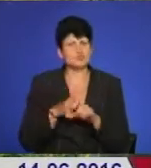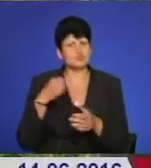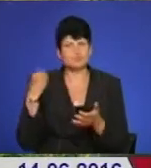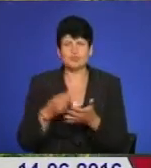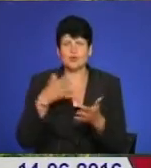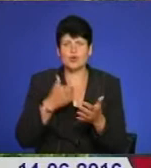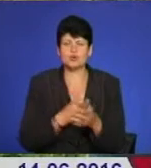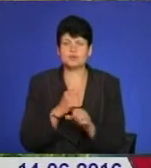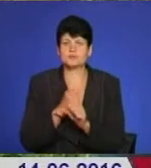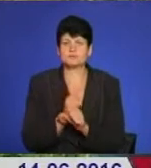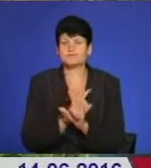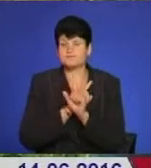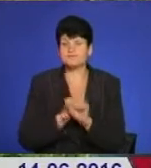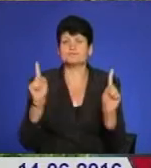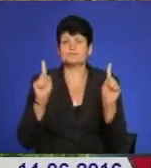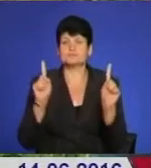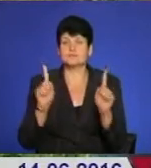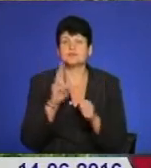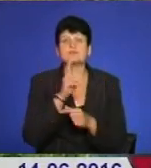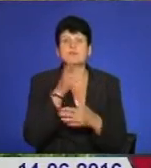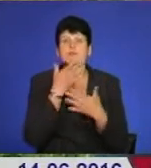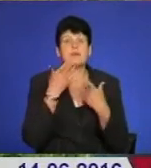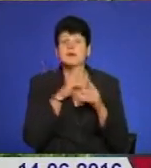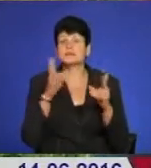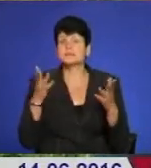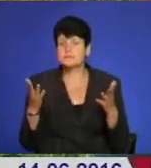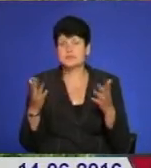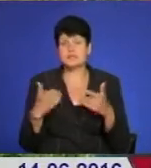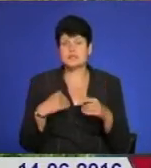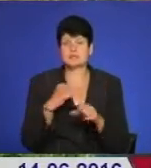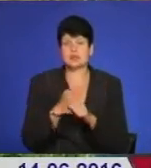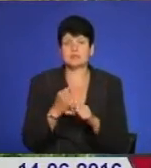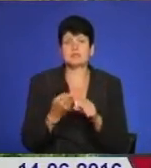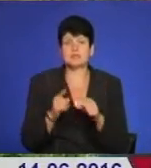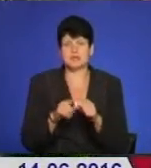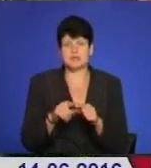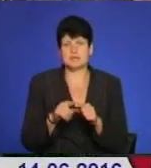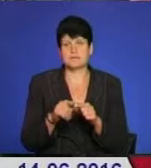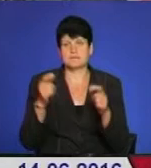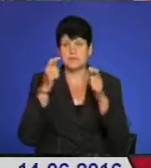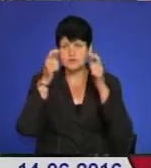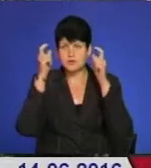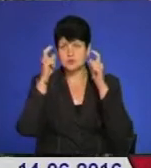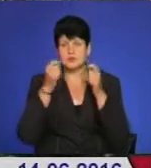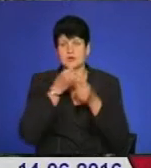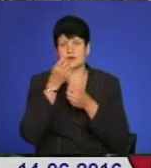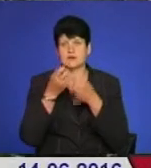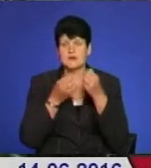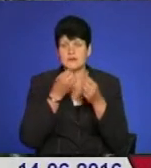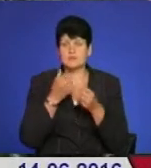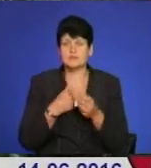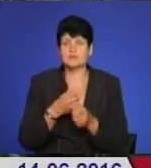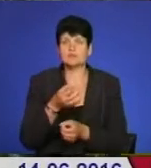ексклюзивне, щось таке, чого немає ні в кого, ну і, власне, так створений був цей віночок. Квіта, він мені